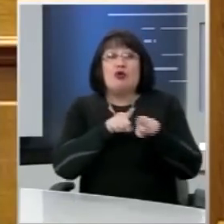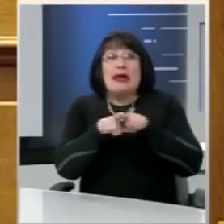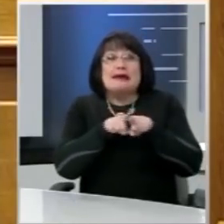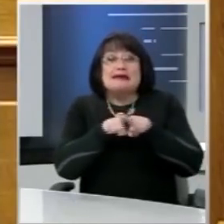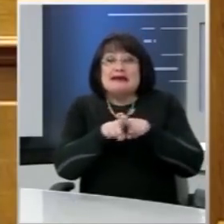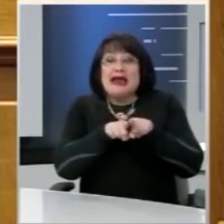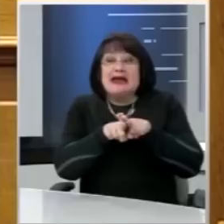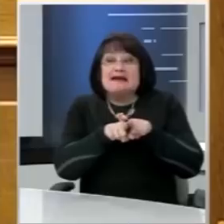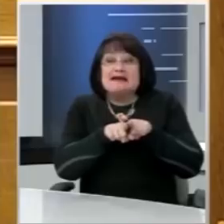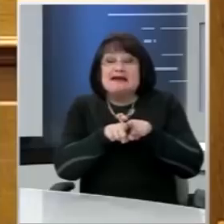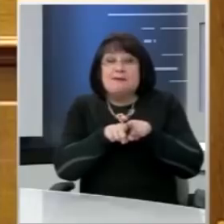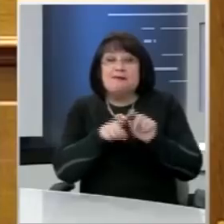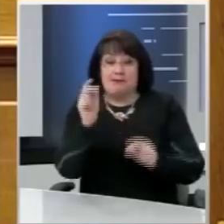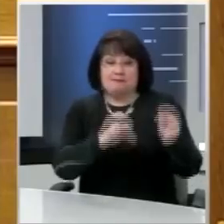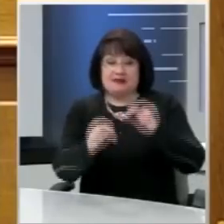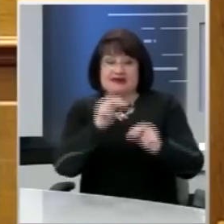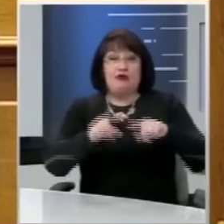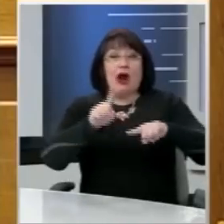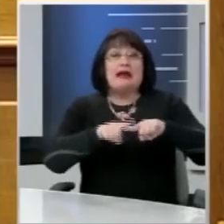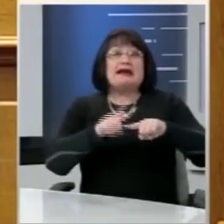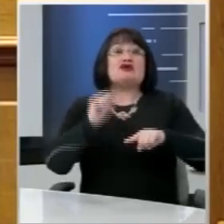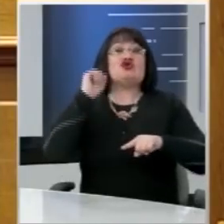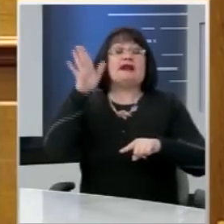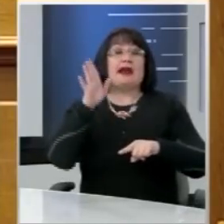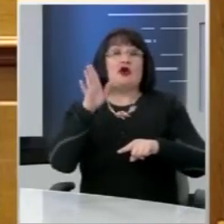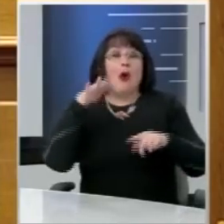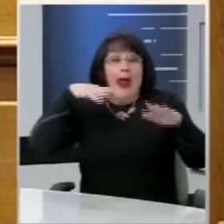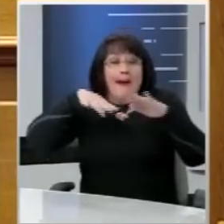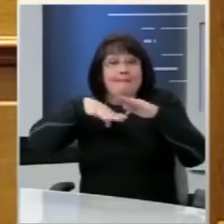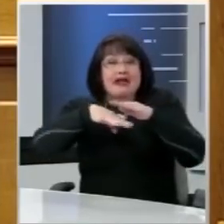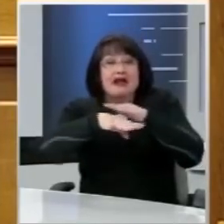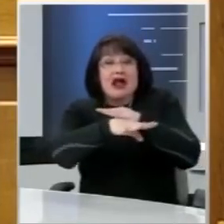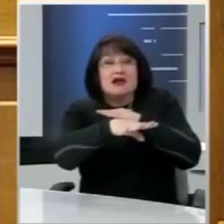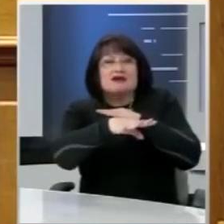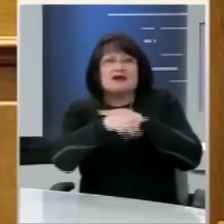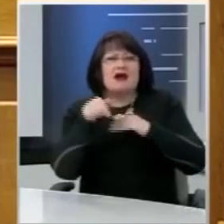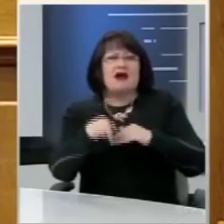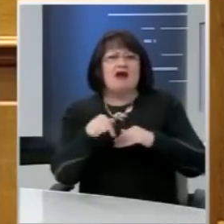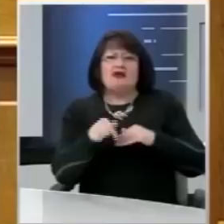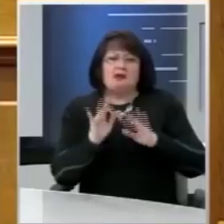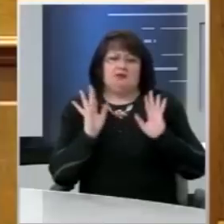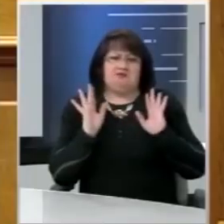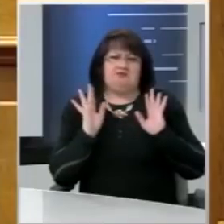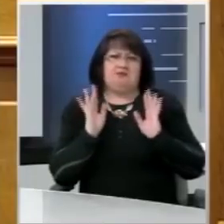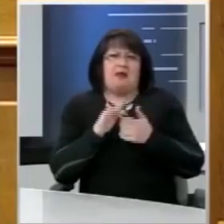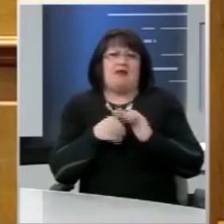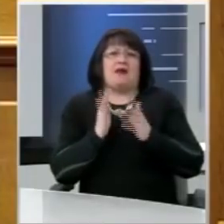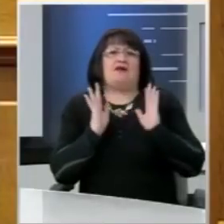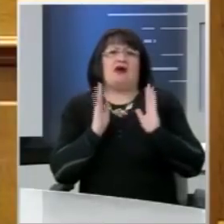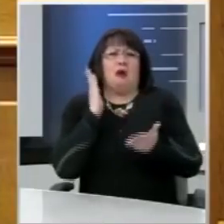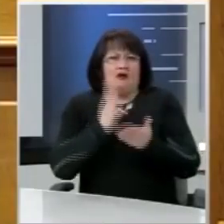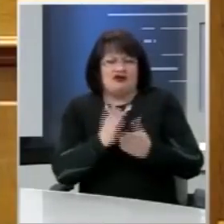καθοριστεί από την ψήφο αυτών των ανθρώπων που δεν έχουν καμιά συνέπεια, καμιά επιπτώσης για αυτές τους τις